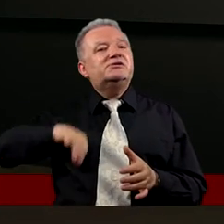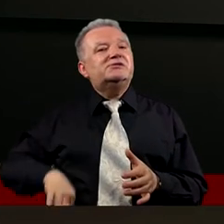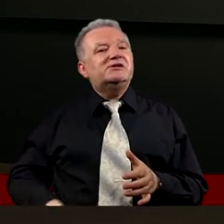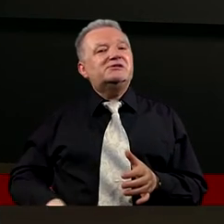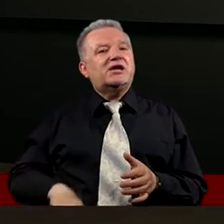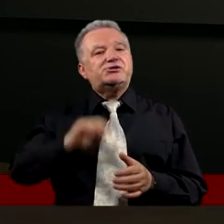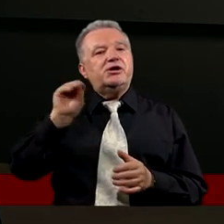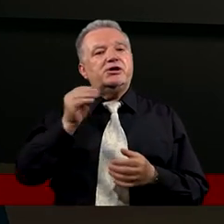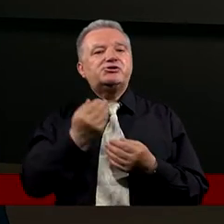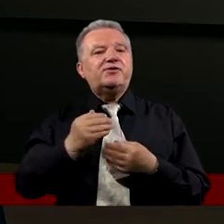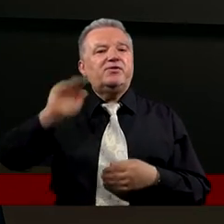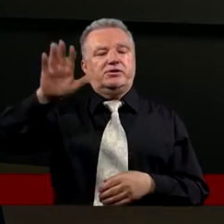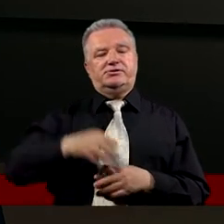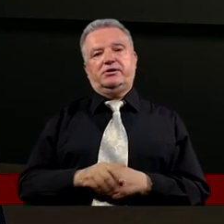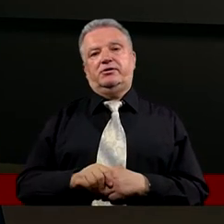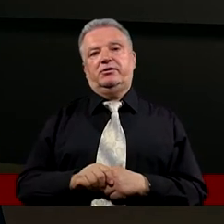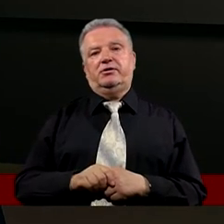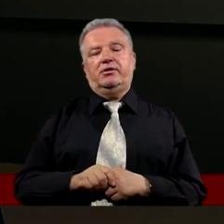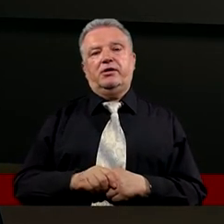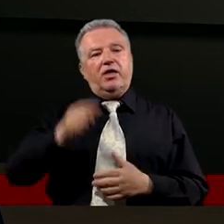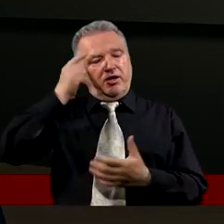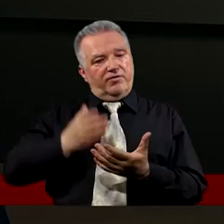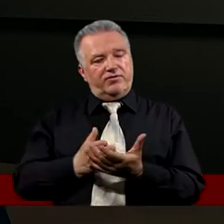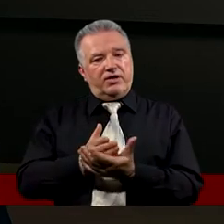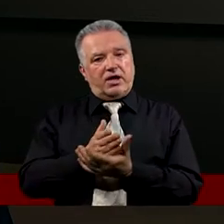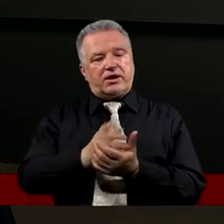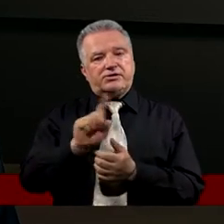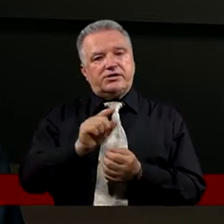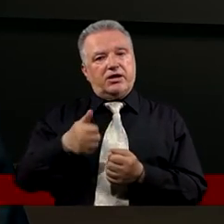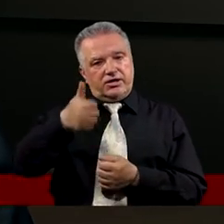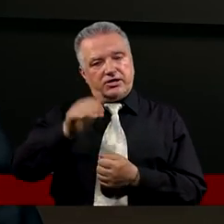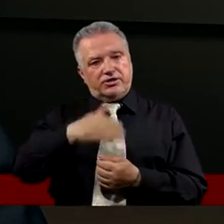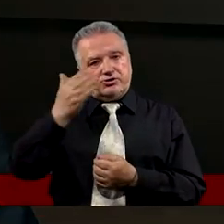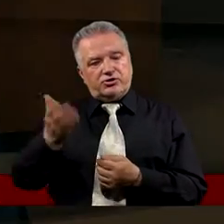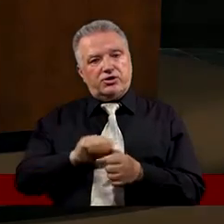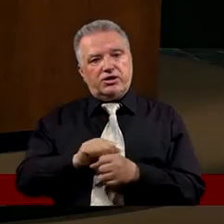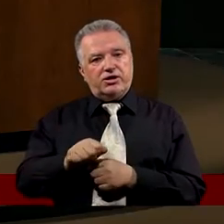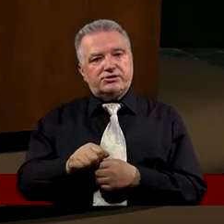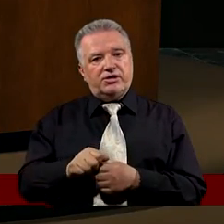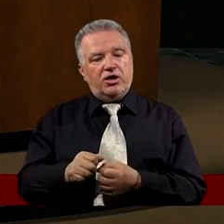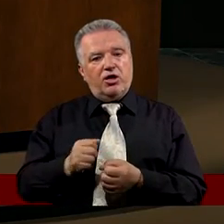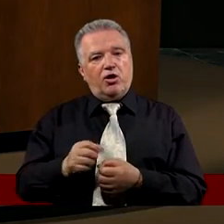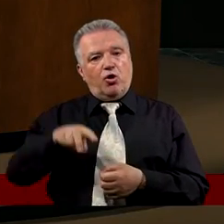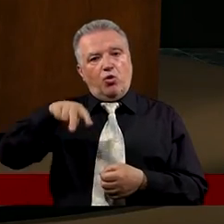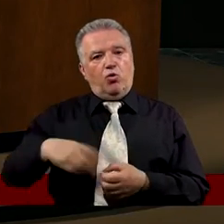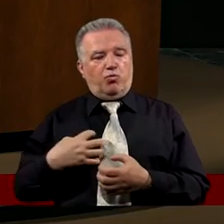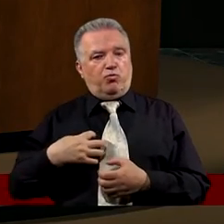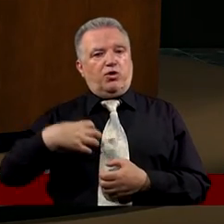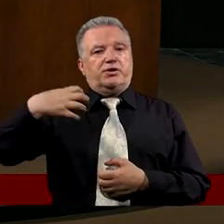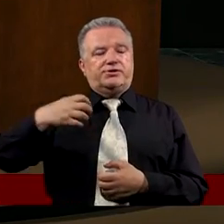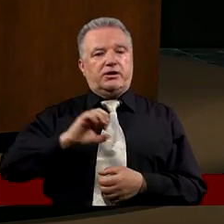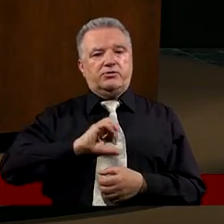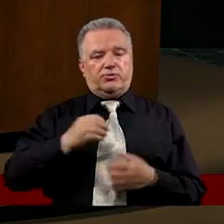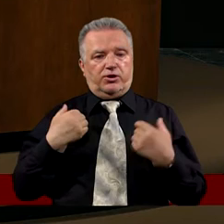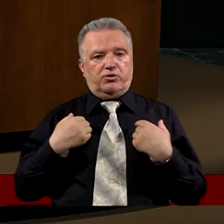zyskasz Jeszcze Więcej A więc wiara Z jednej strony jest Ubogacaniem swojego życia W wiele różnych